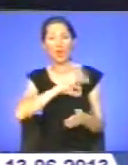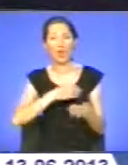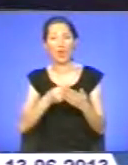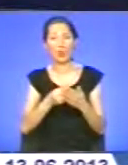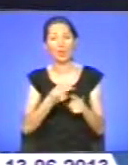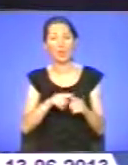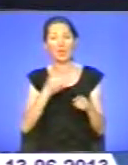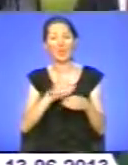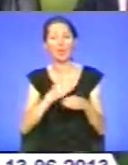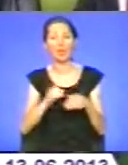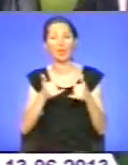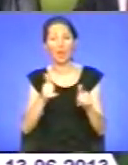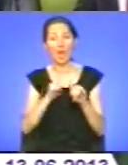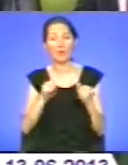галузі.